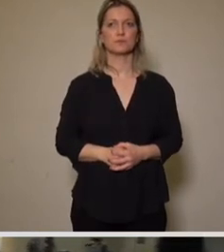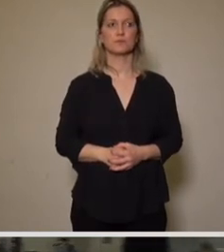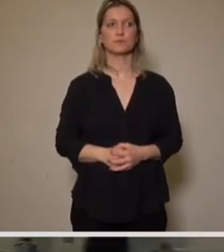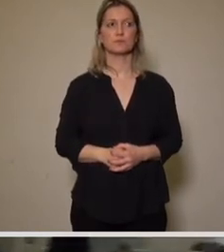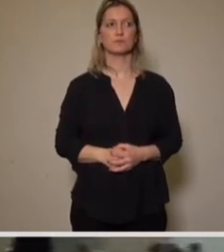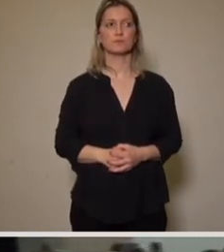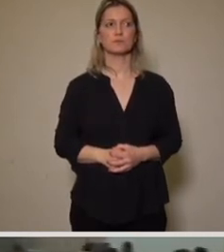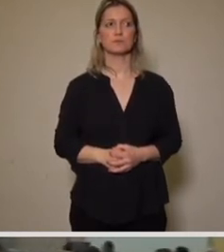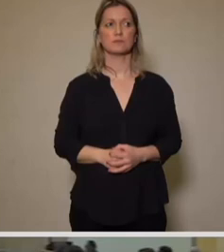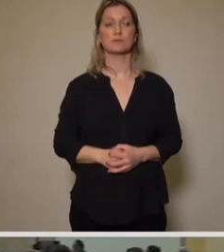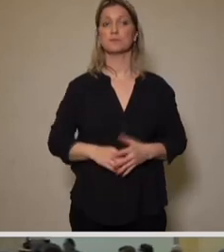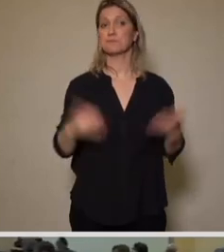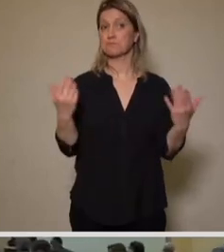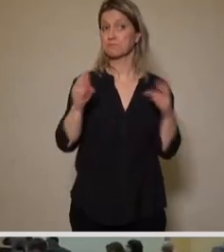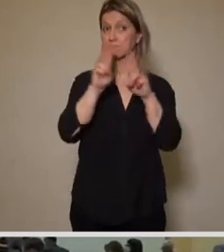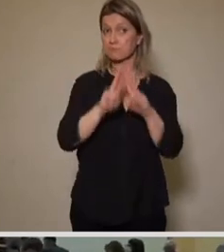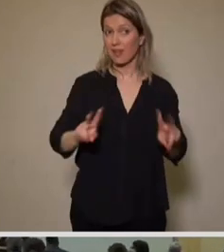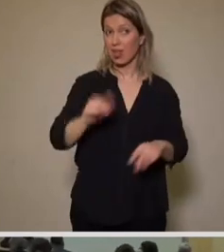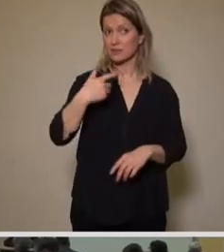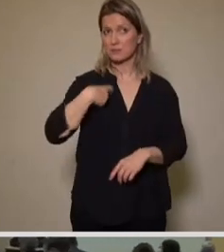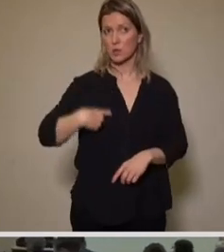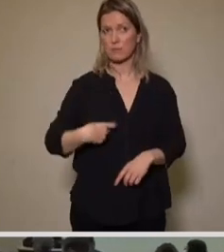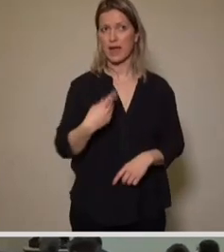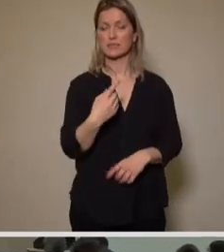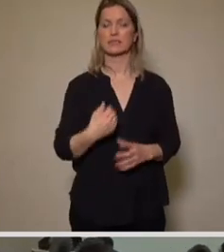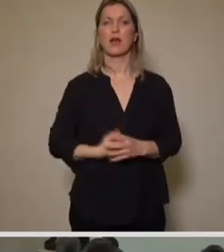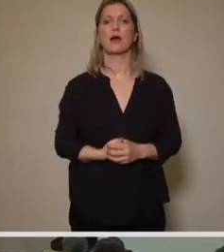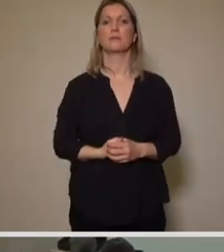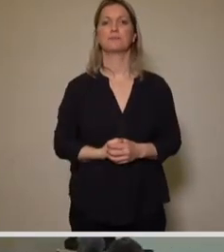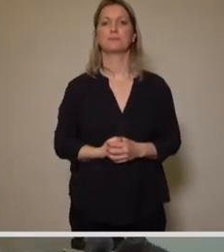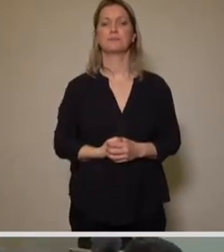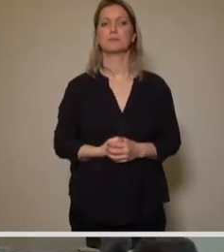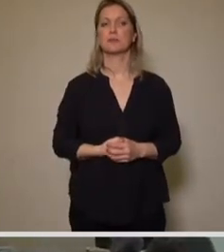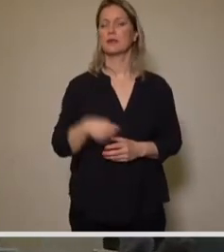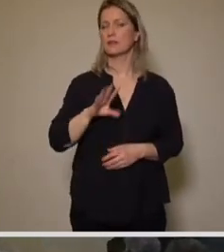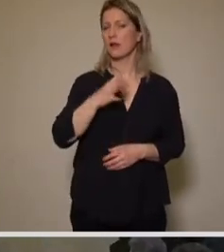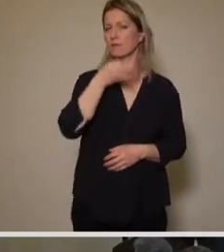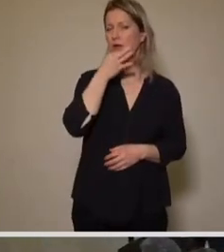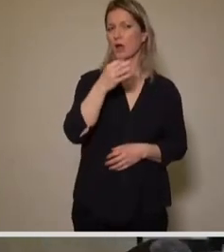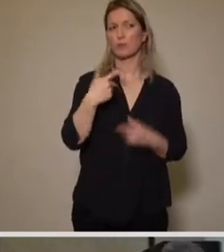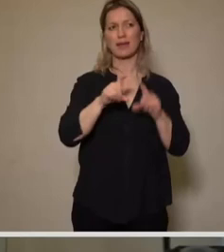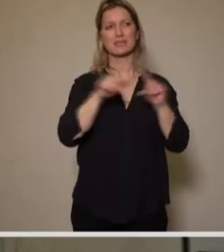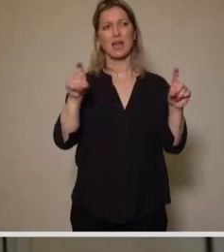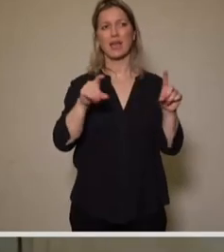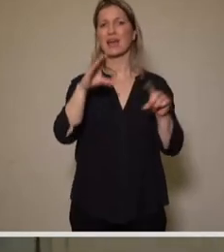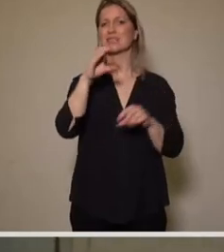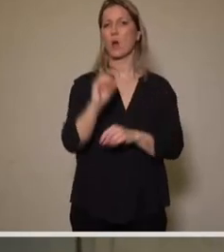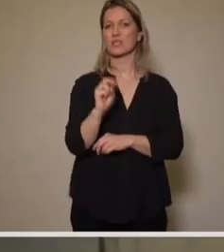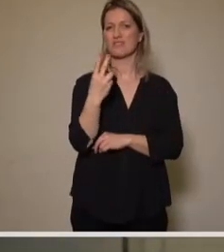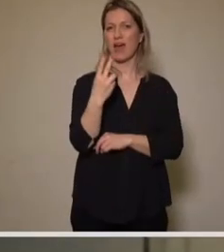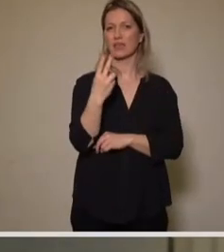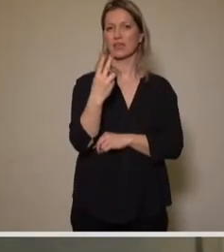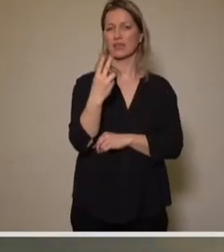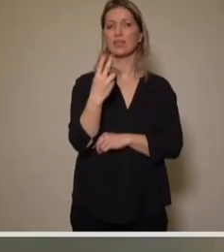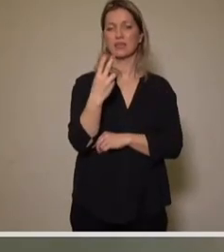Sehr geehrter Herr Bürgermeister, eine Frage zu der CO2-Bilanzierung von